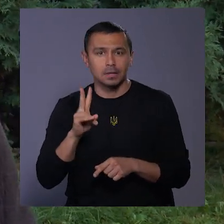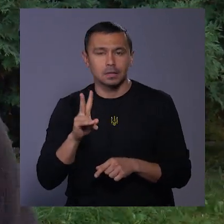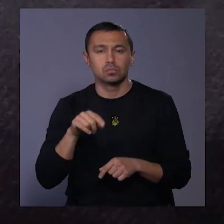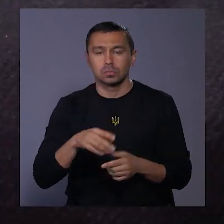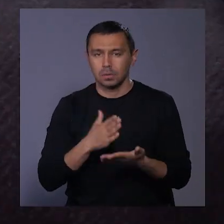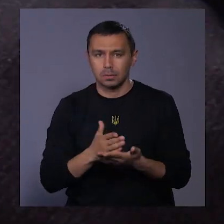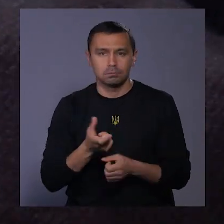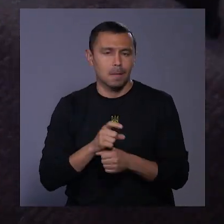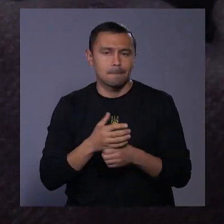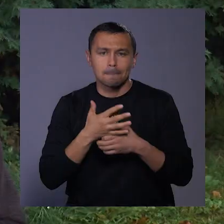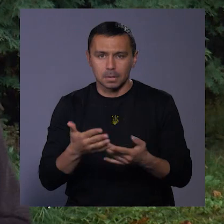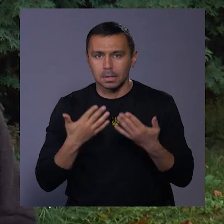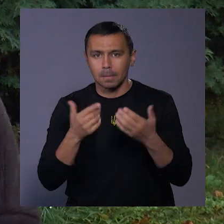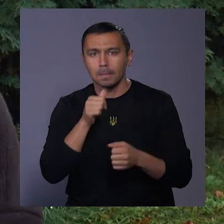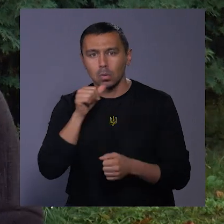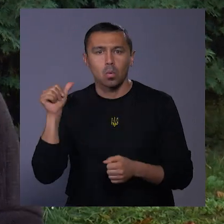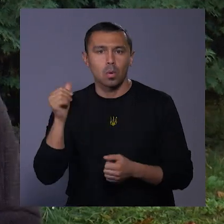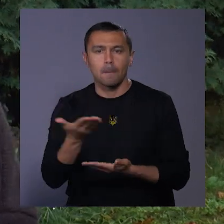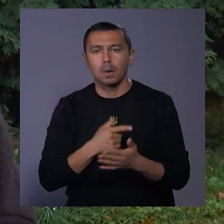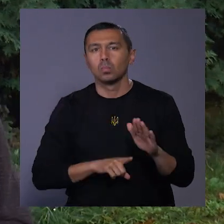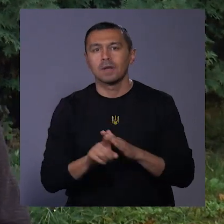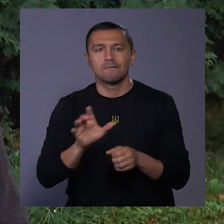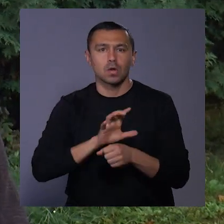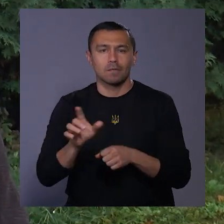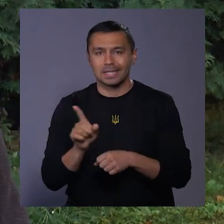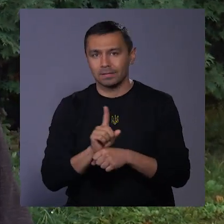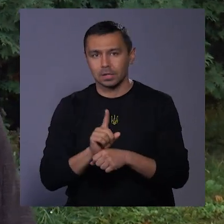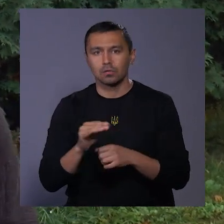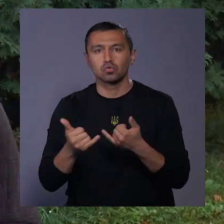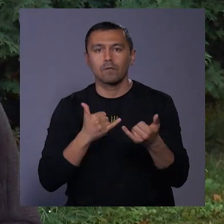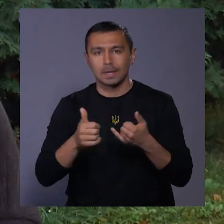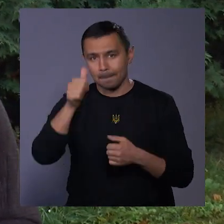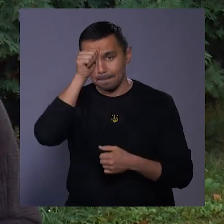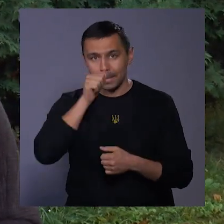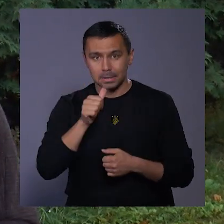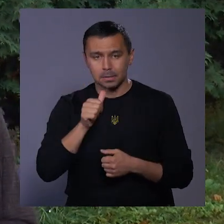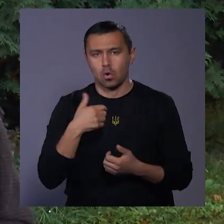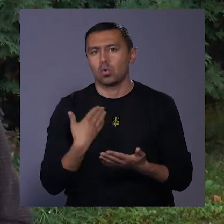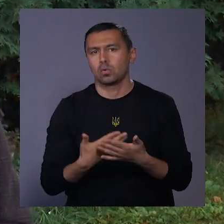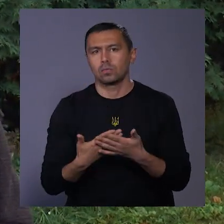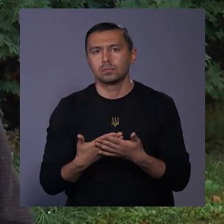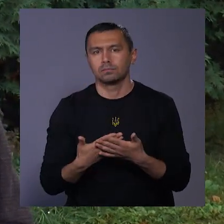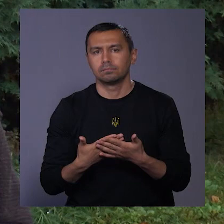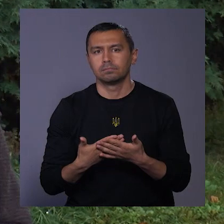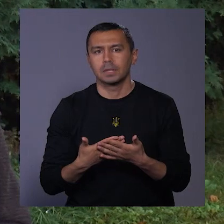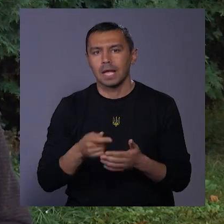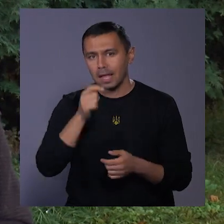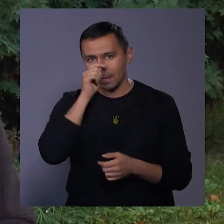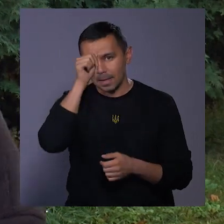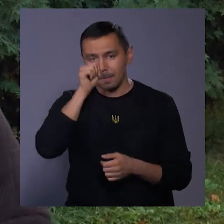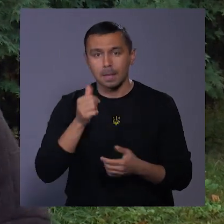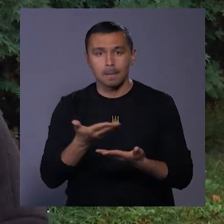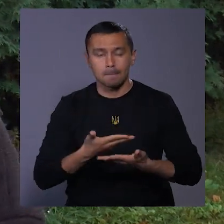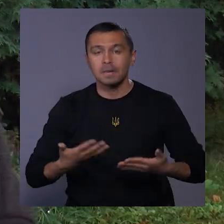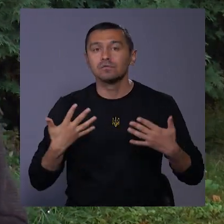є найбільший запит. Минулого року ми почали виготовляти окупні свічки в жовтні і орієнтовано десь так в квітні ми